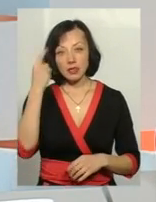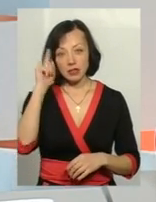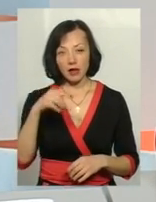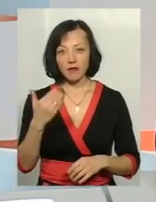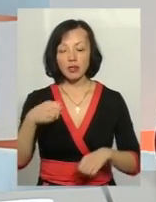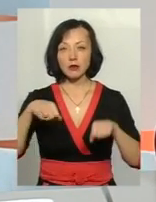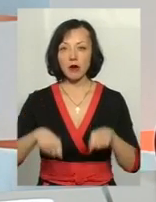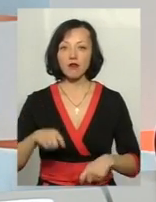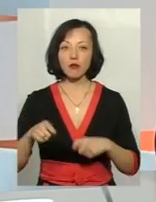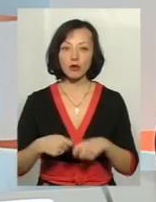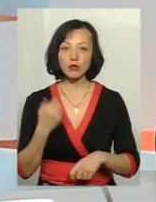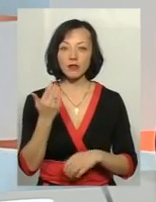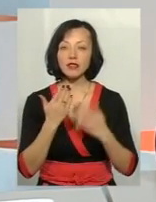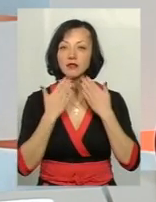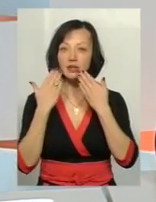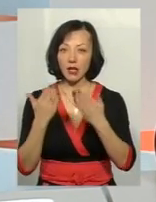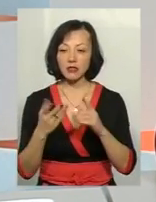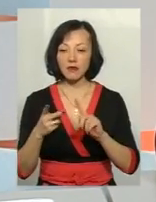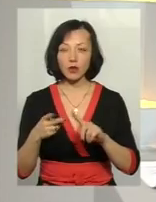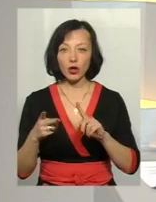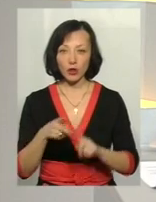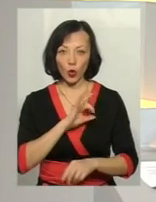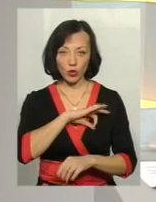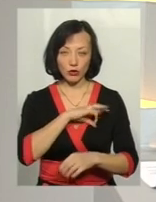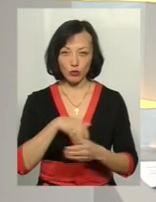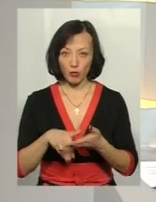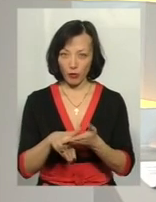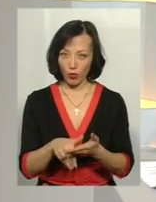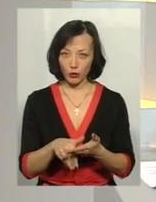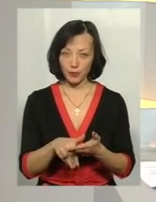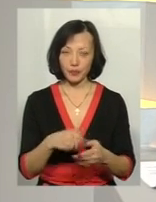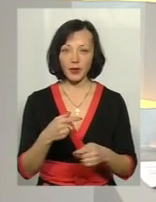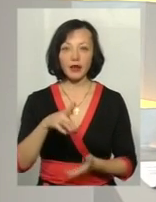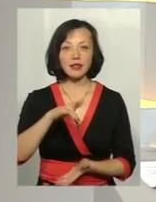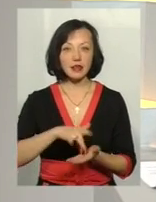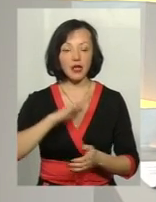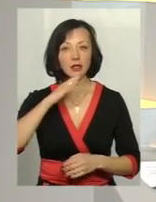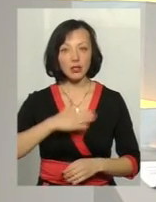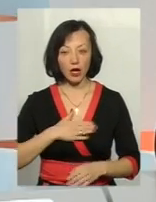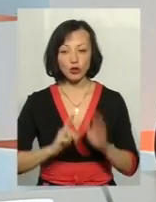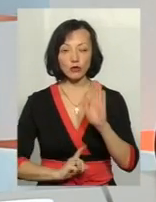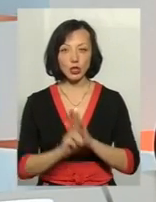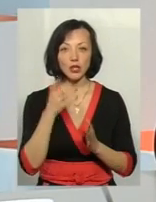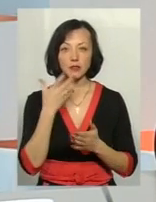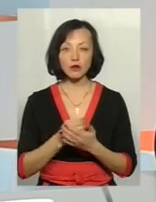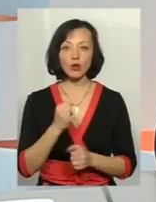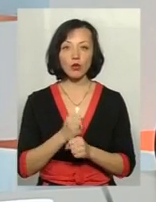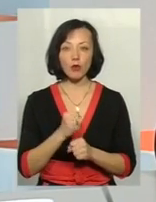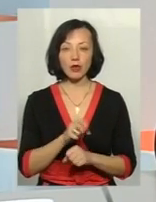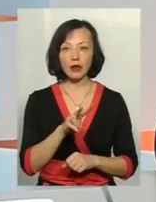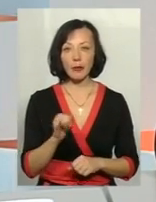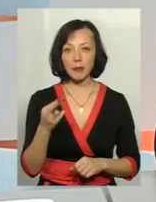порушено, ви звертаєтесь за вторинною правовою допомогою. Центри наші, які розпочали свою роботу з липня